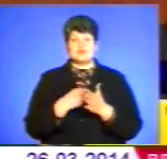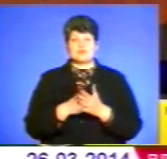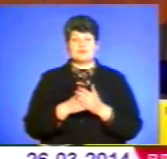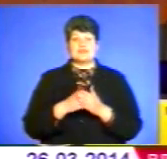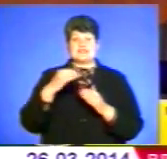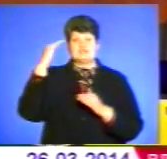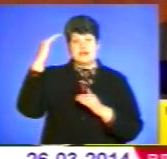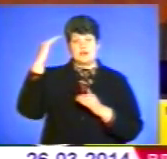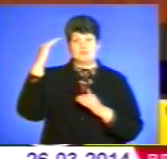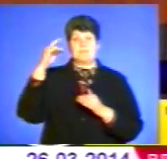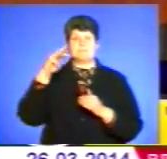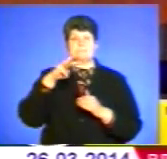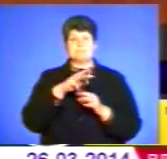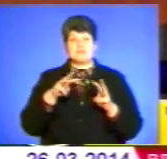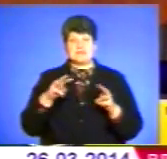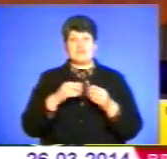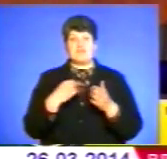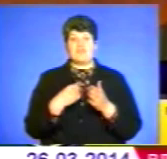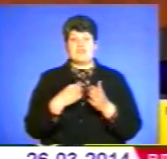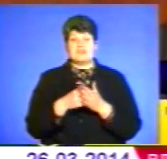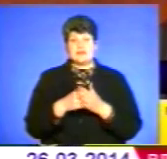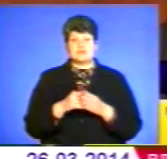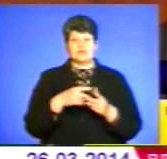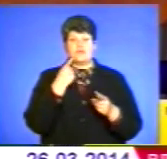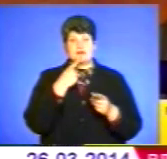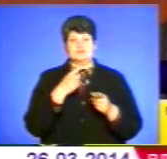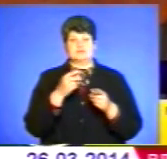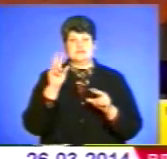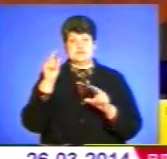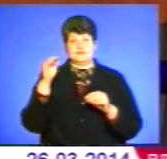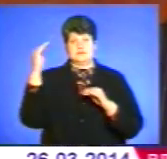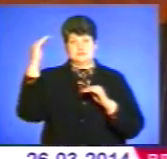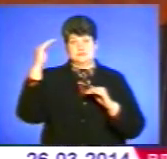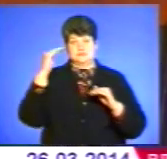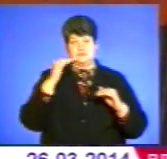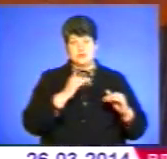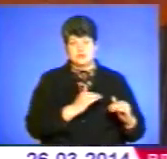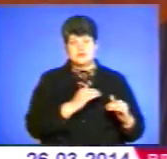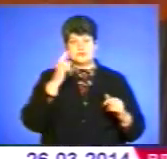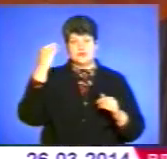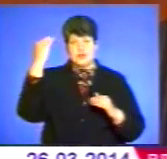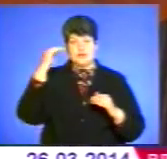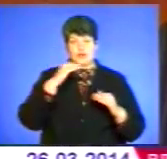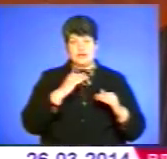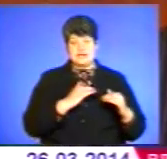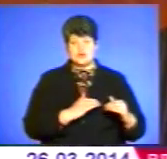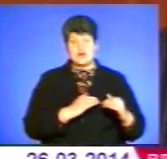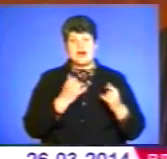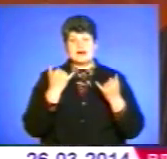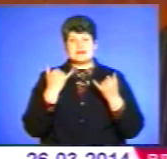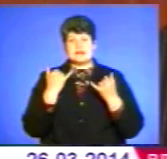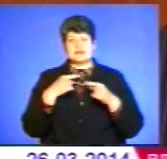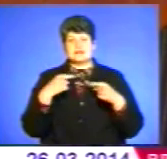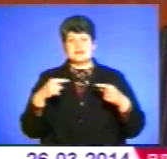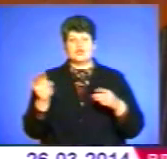гори, тобто Мінфін визначає, який має бути бюджет кожного міста, доводив контрольні цифри, на підставі цього готувалися місцеві бюджети. Будь-які додаткові